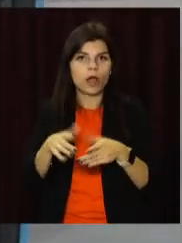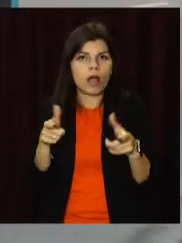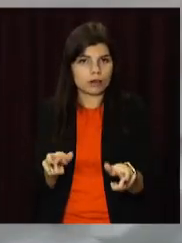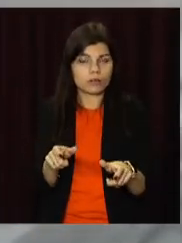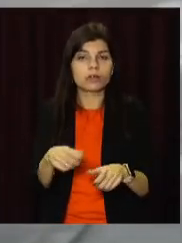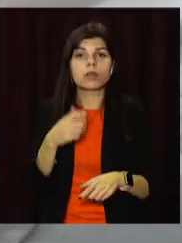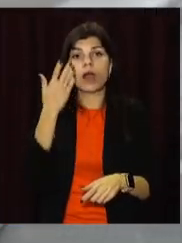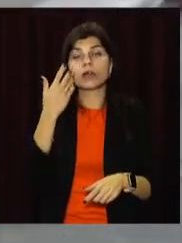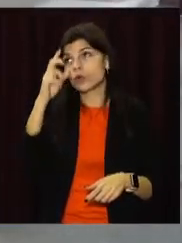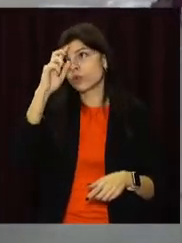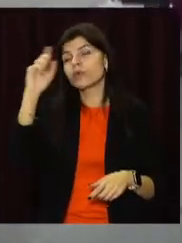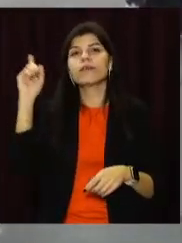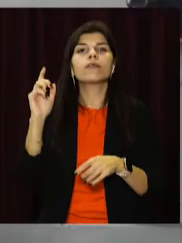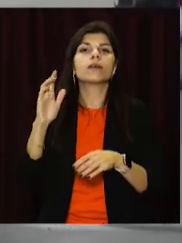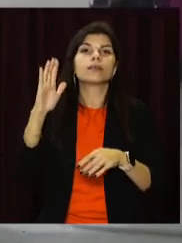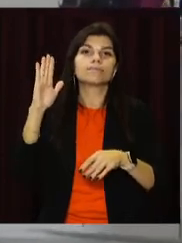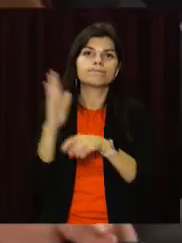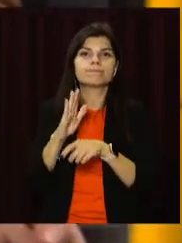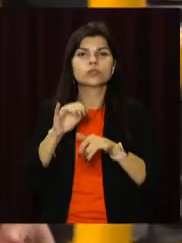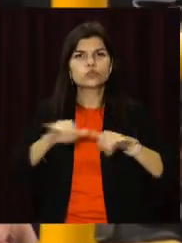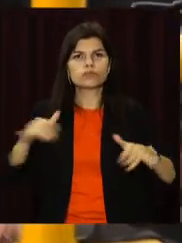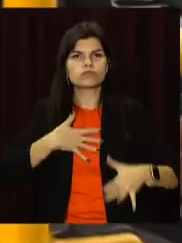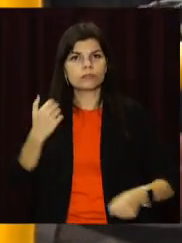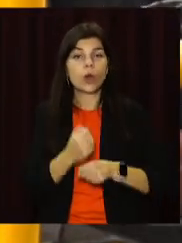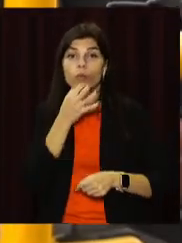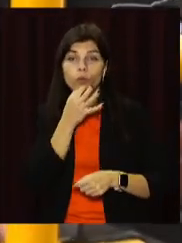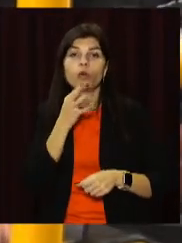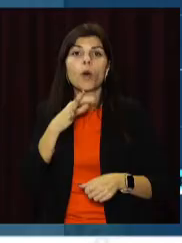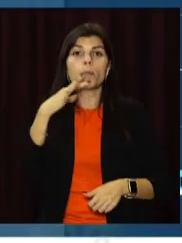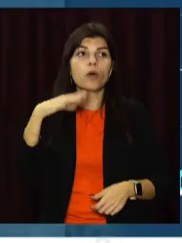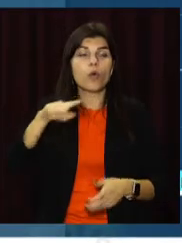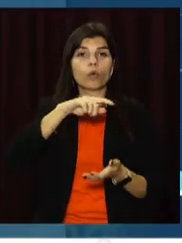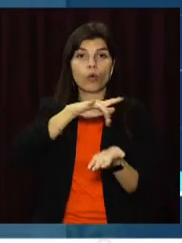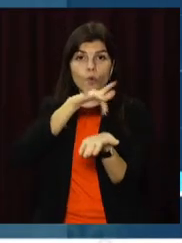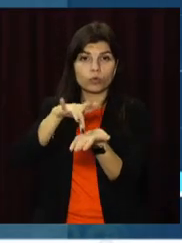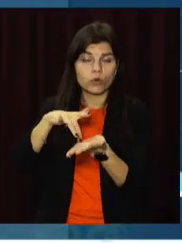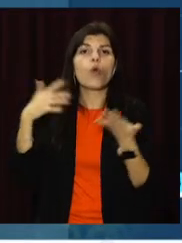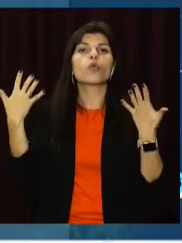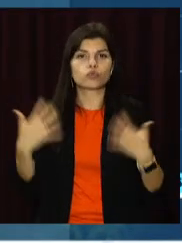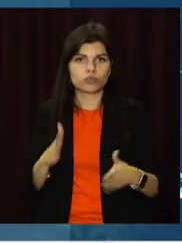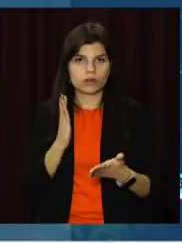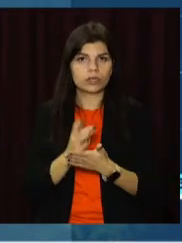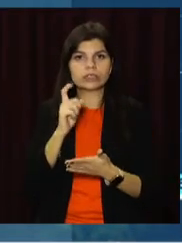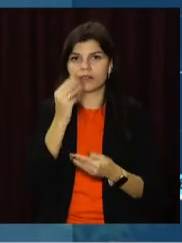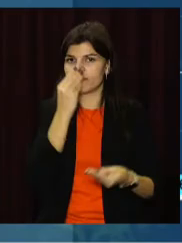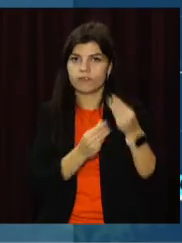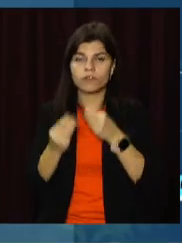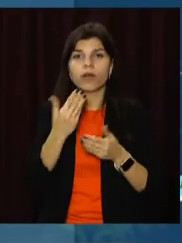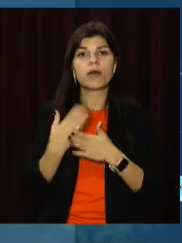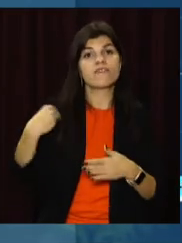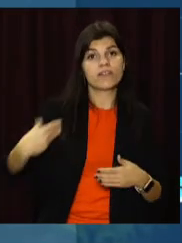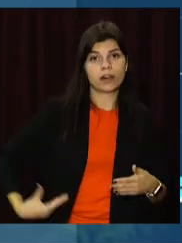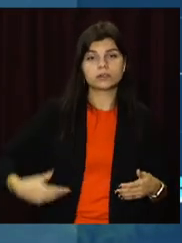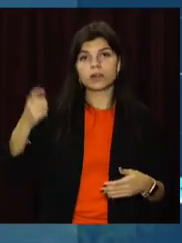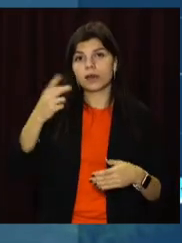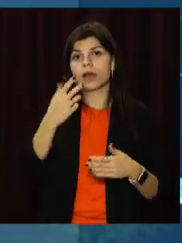посилити відповідальність за фальшиві ковід-документи, у багатьох країнах вже запроваджене суворе покарання залипу. Зокрема, у Франції